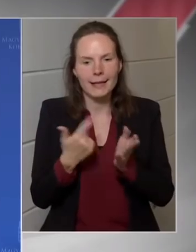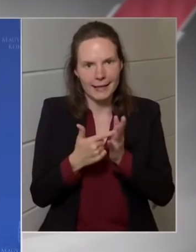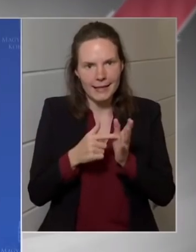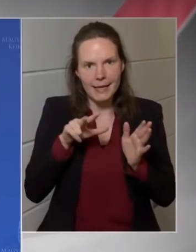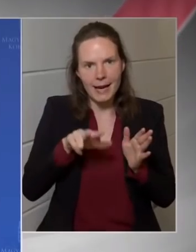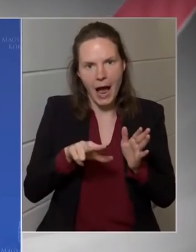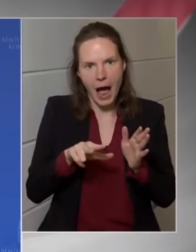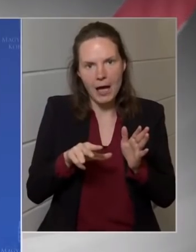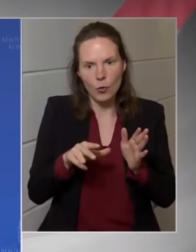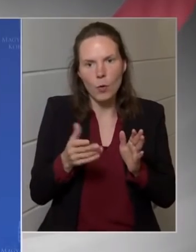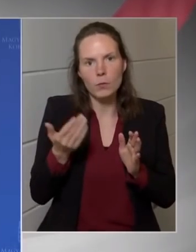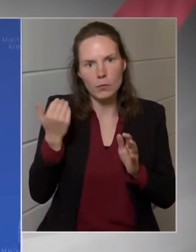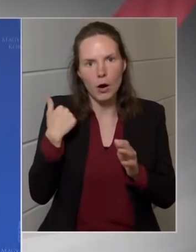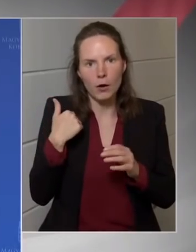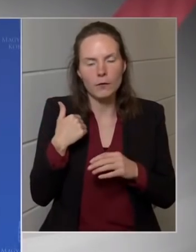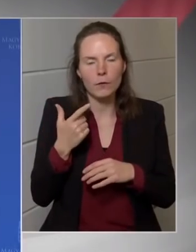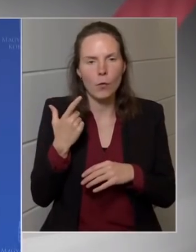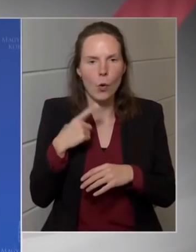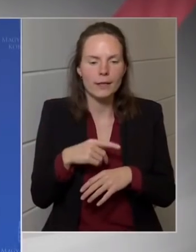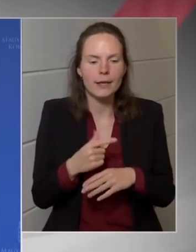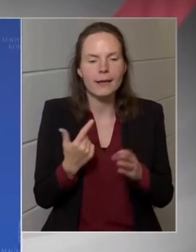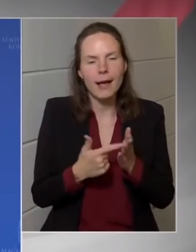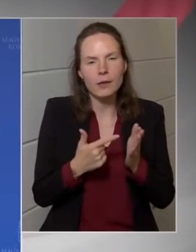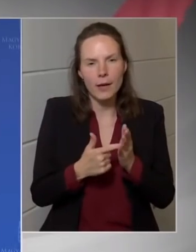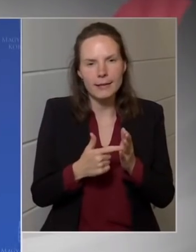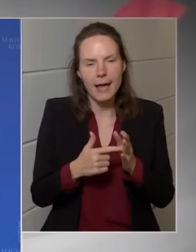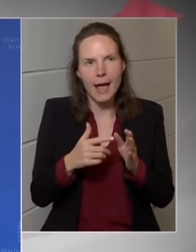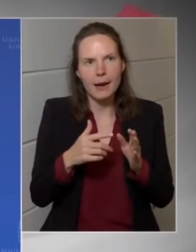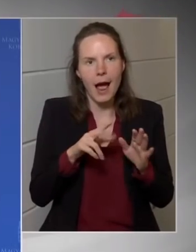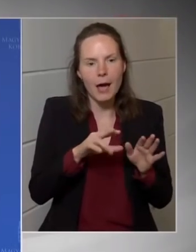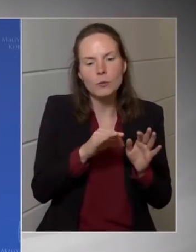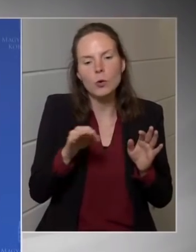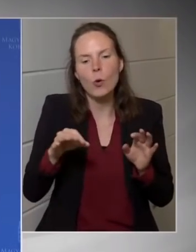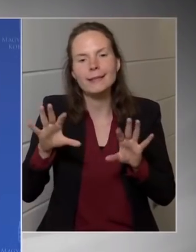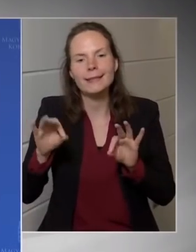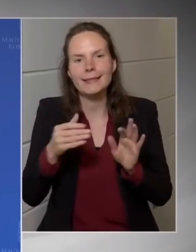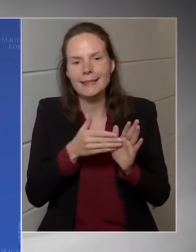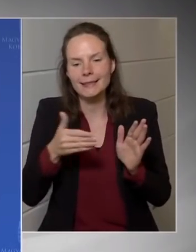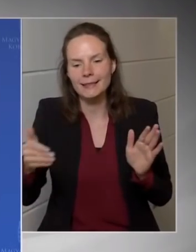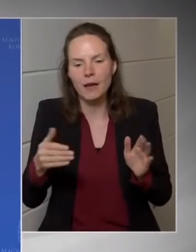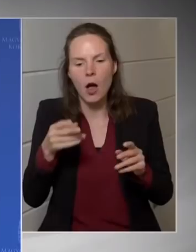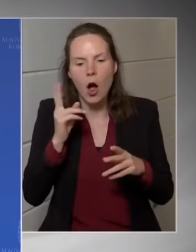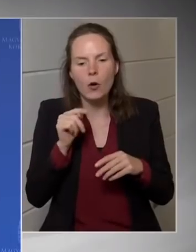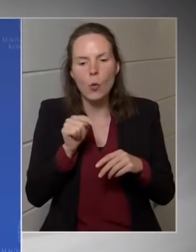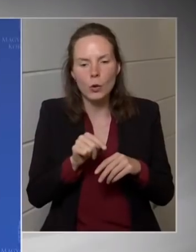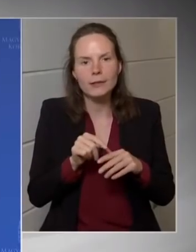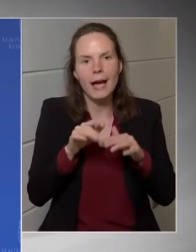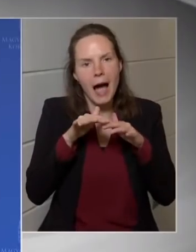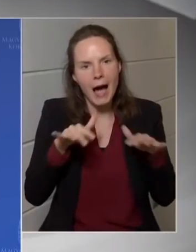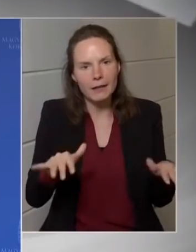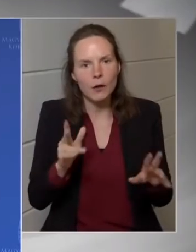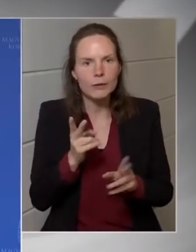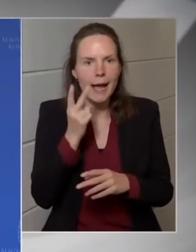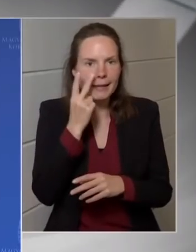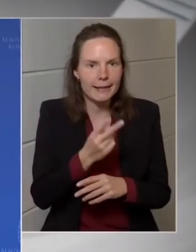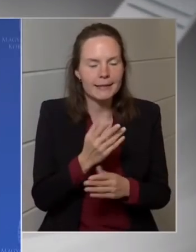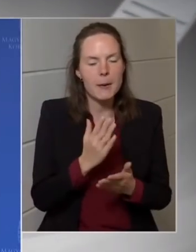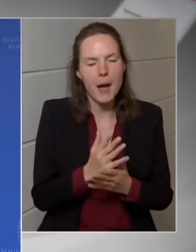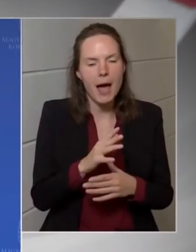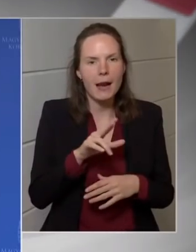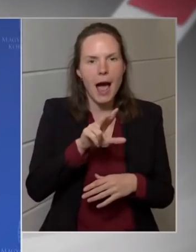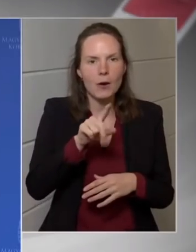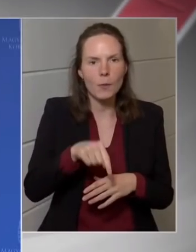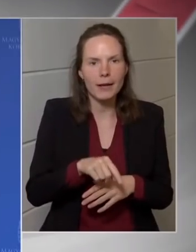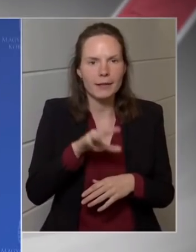volt, lényegében 2010-ig, és egy ottani átlagot kell képezni, ami nagyjából már 3,5